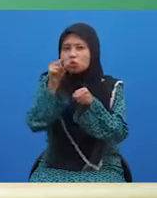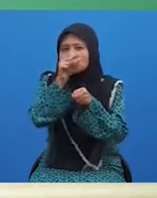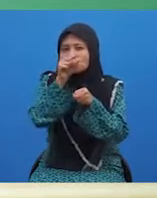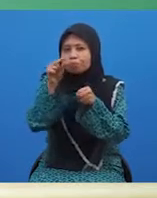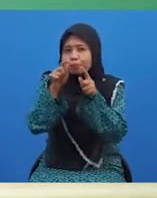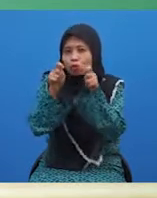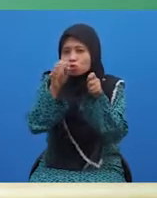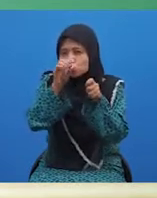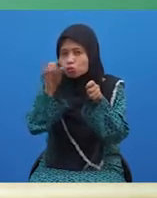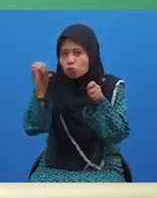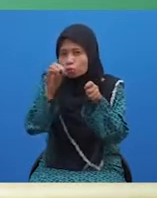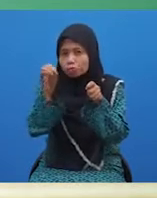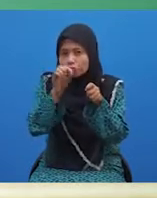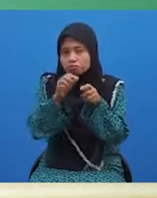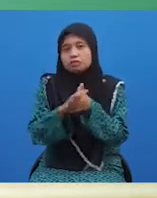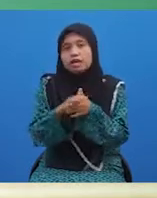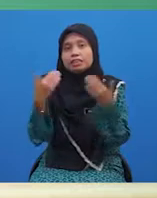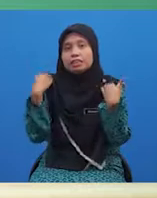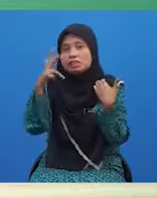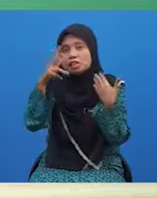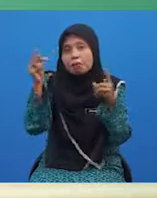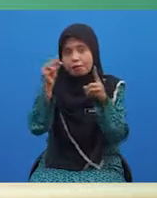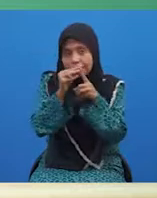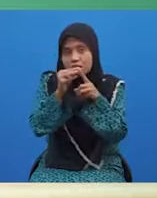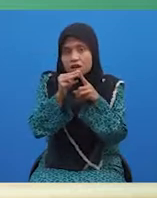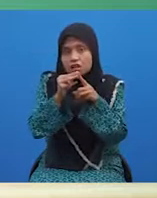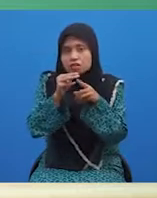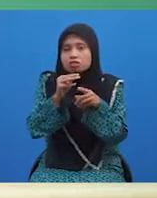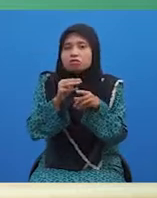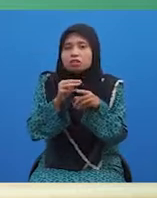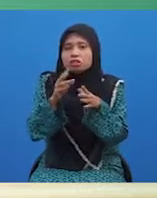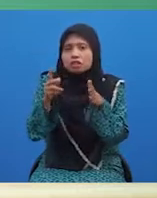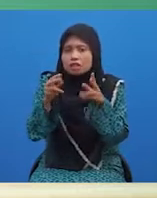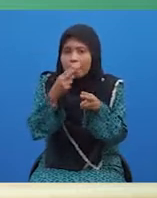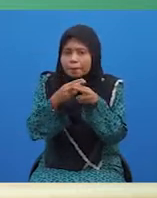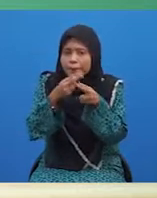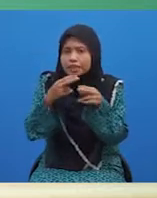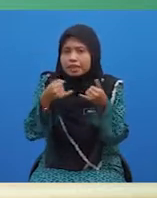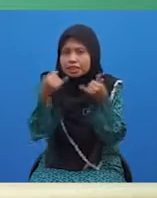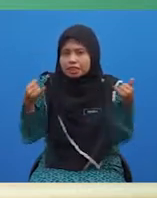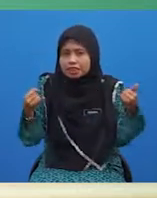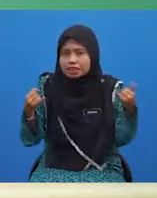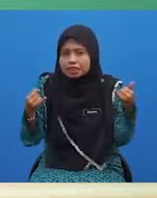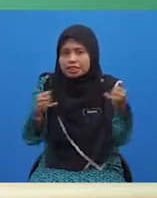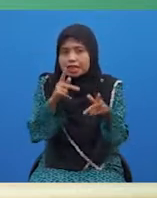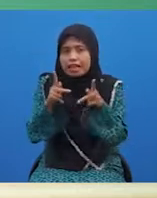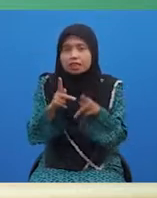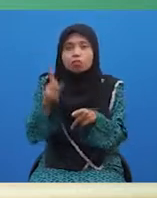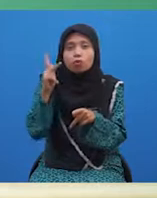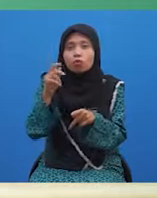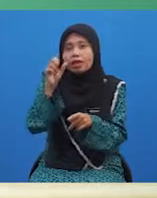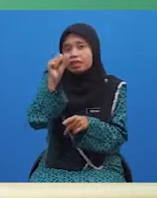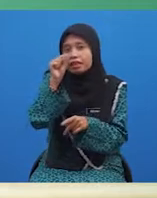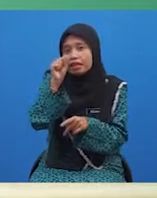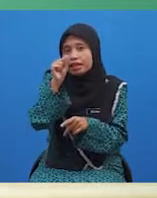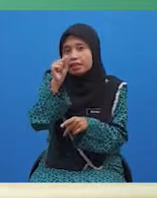Markah yang diperuntukkan ialah tiga. Pelajar diminta menamakan jenis kata penguat X,